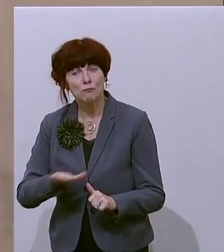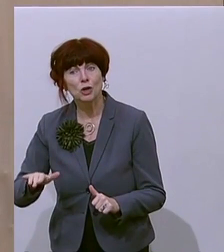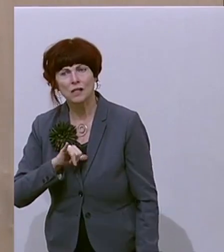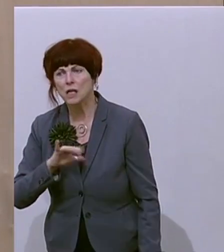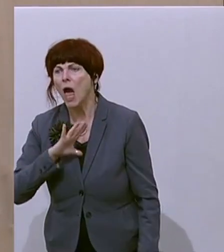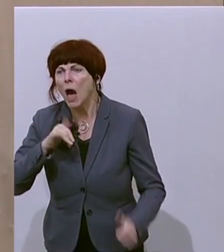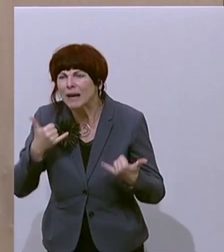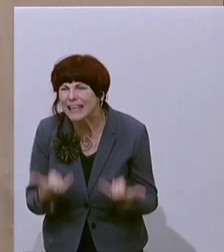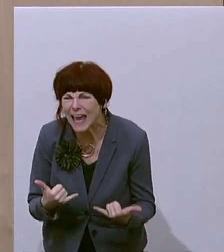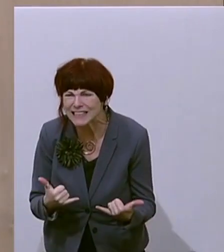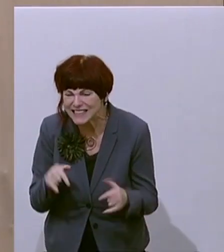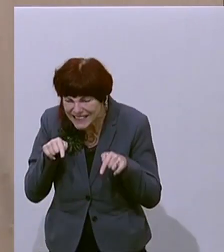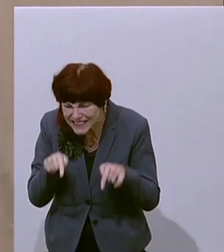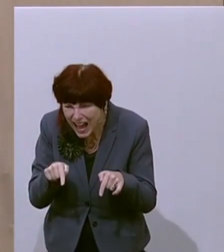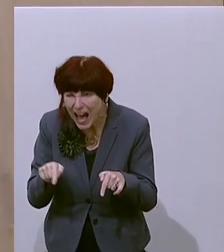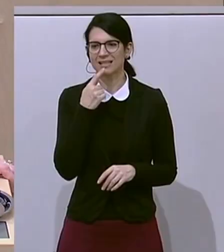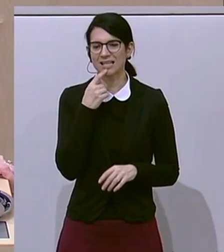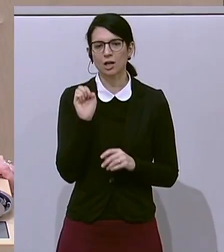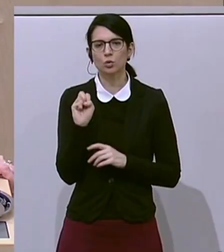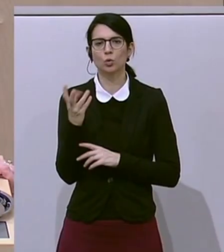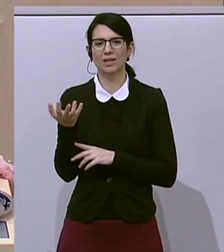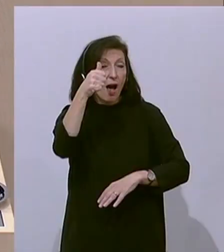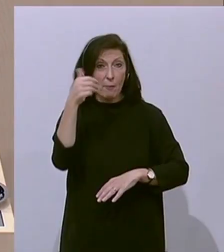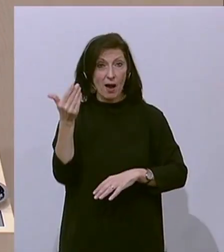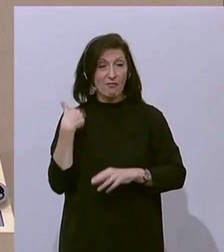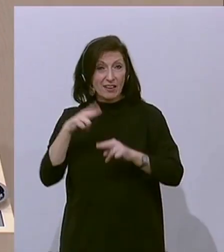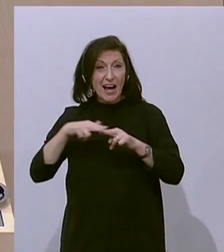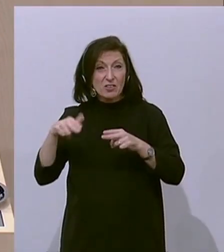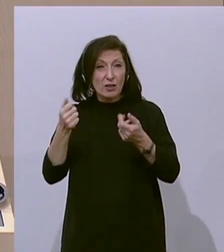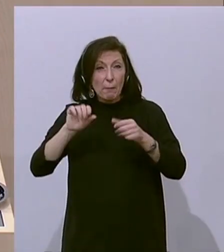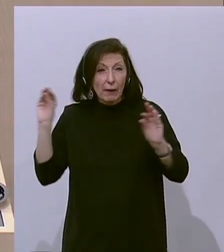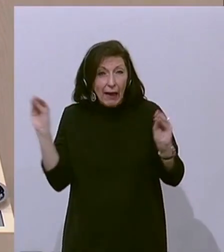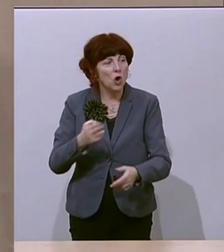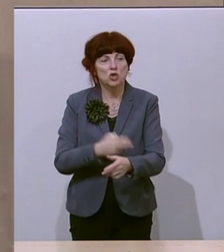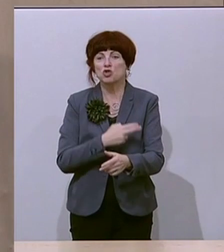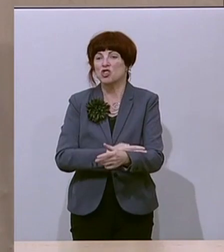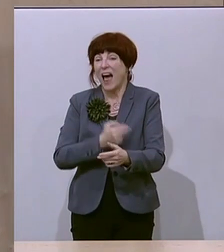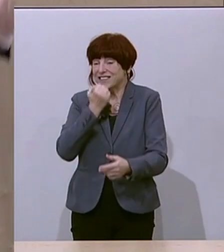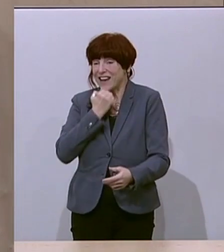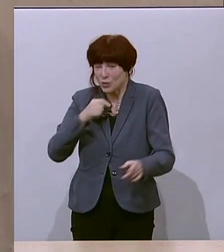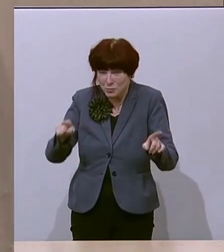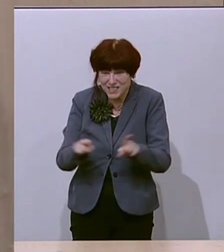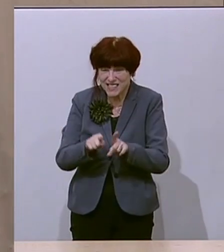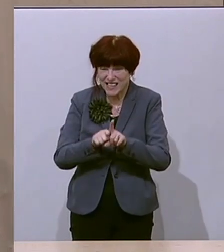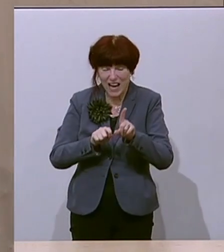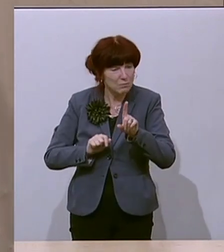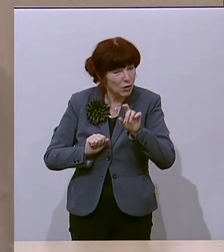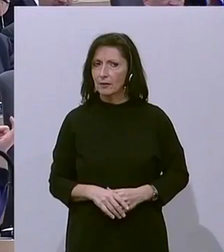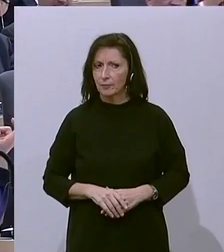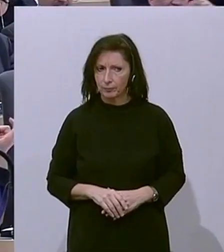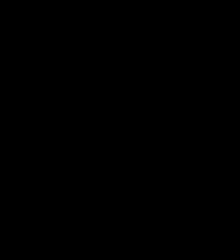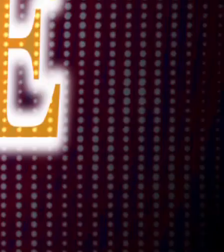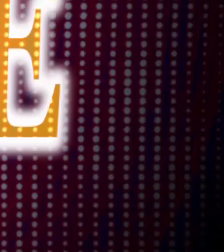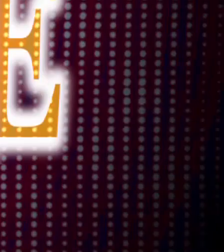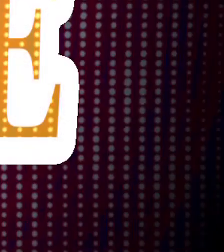haben jetzt einen Kriminalfall hier Casino Royale Kann das alles sein? Geht man so mit meinem Steuergeld um?